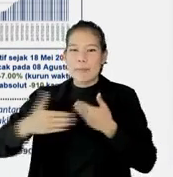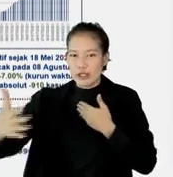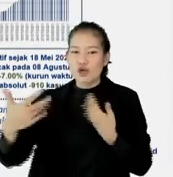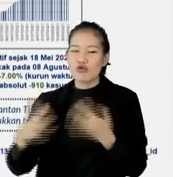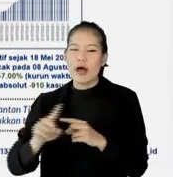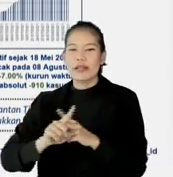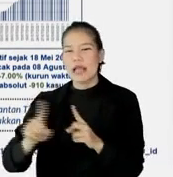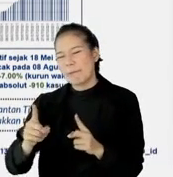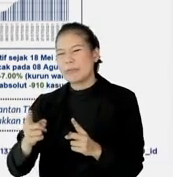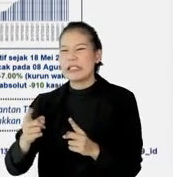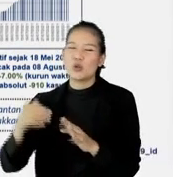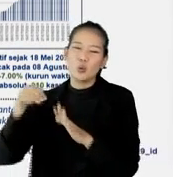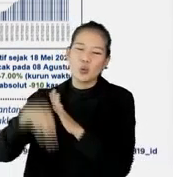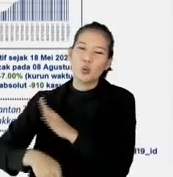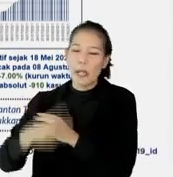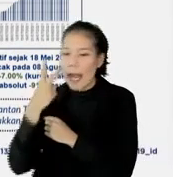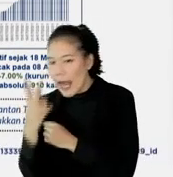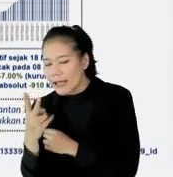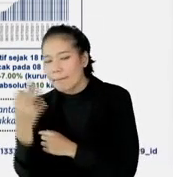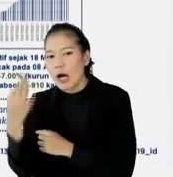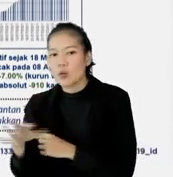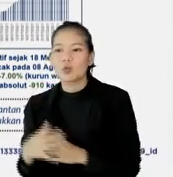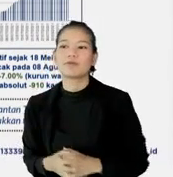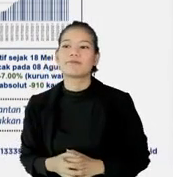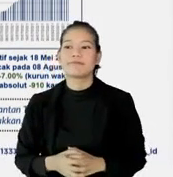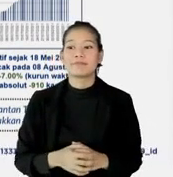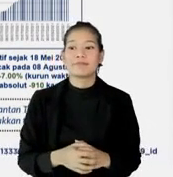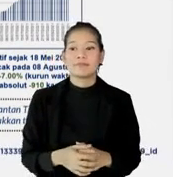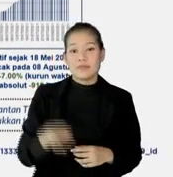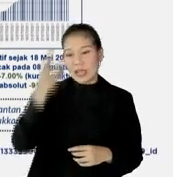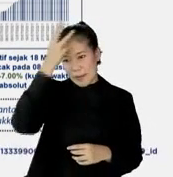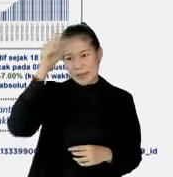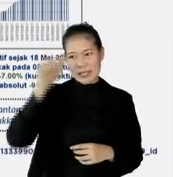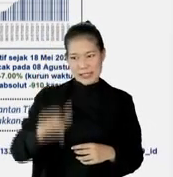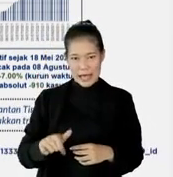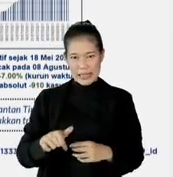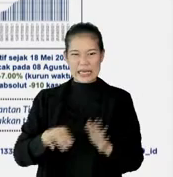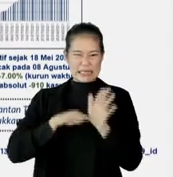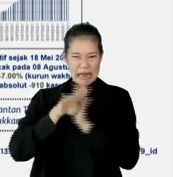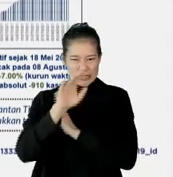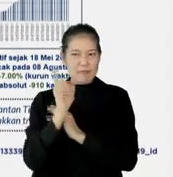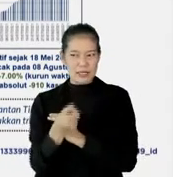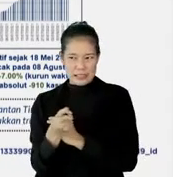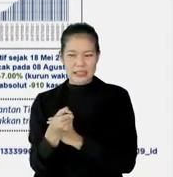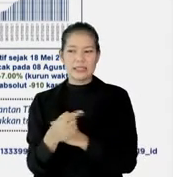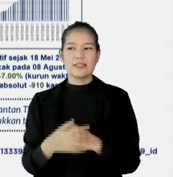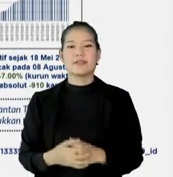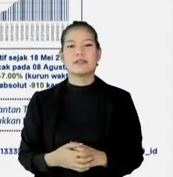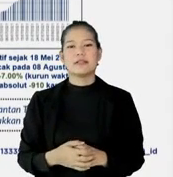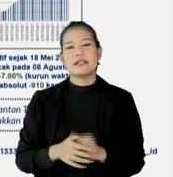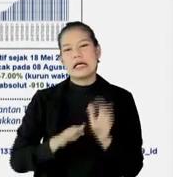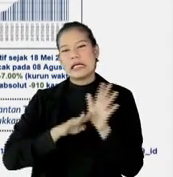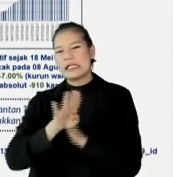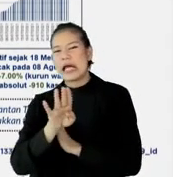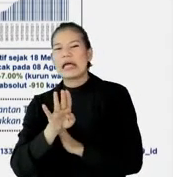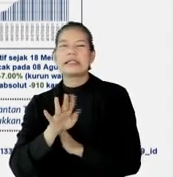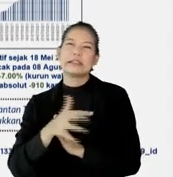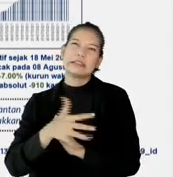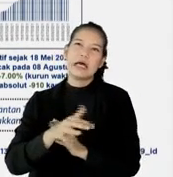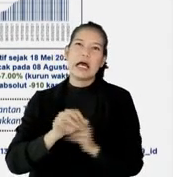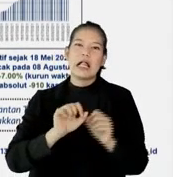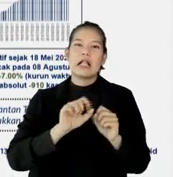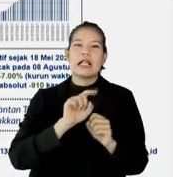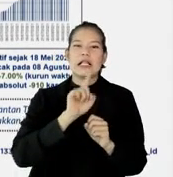rata-rata baru beberapa hari saja. Kalimantan Selatan ini masih naik, belum ada tren penurunan, peningkatannya lebih dari